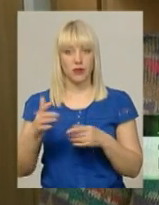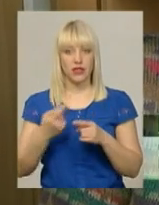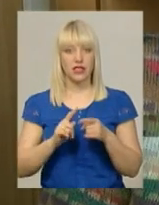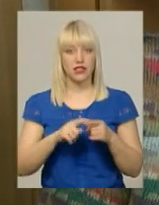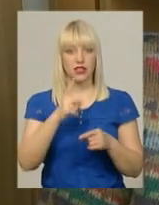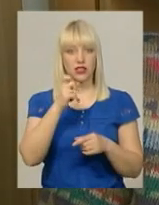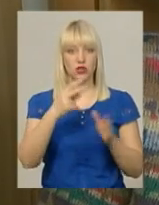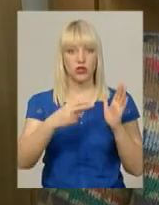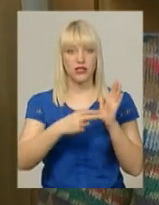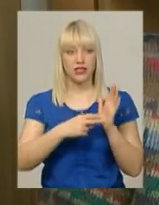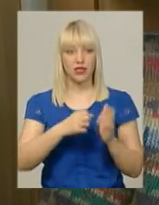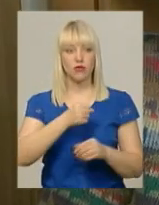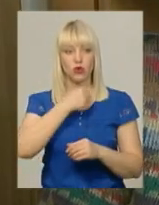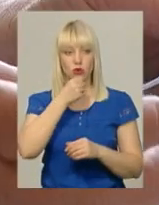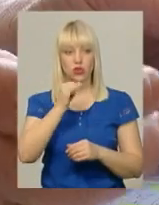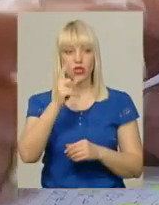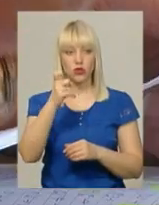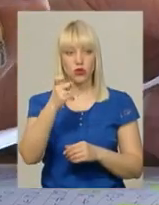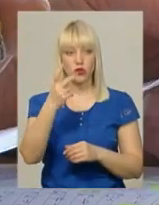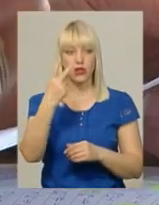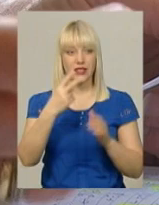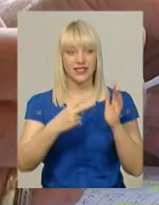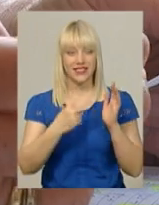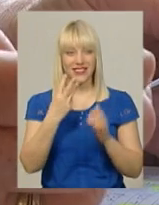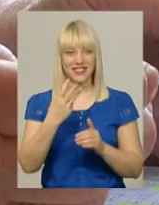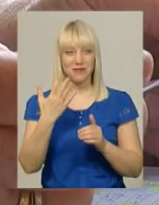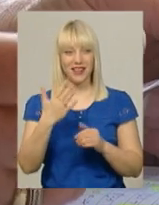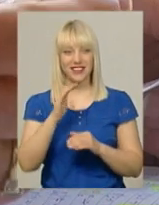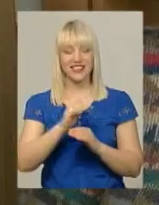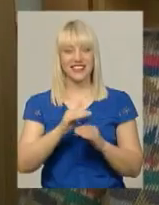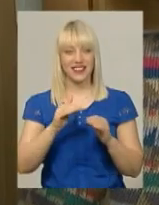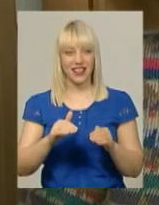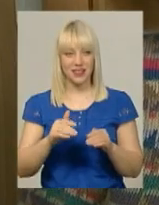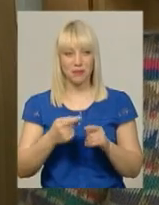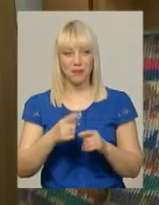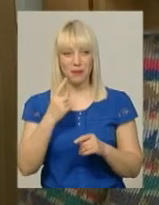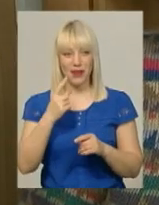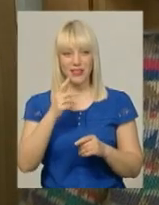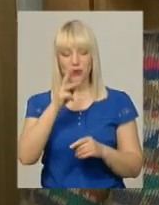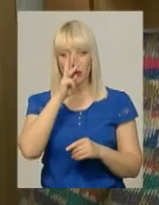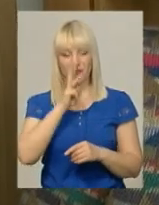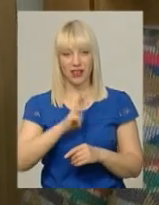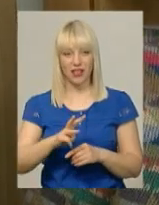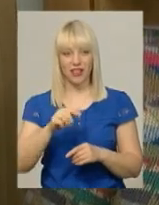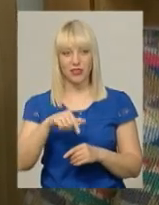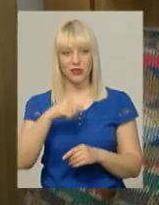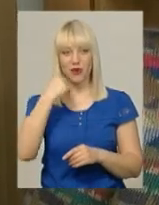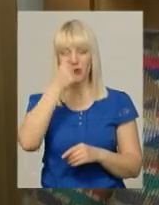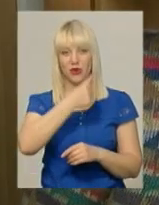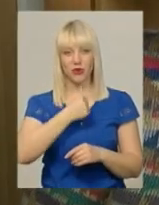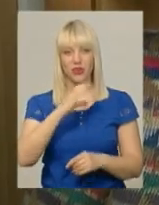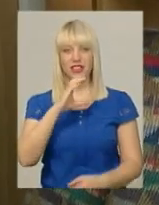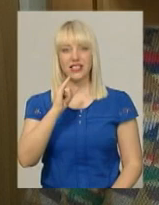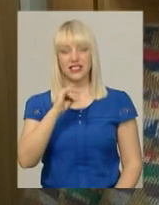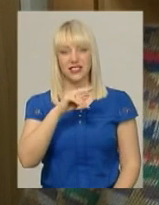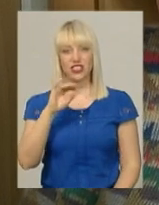дорослих і 135 дітей. В першому кварталі цього року, тобто січень